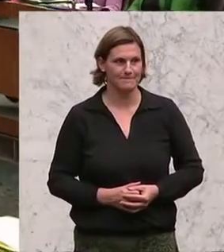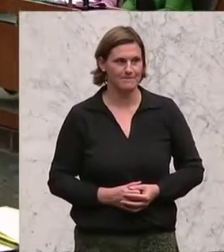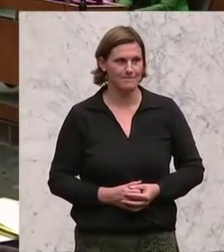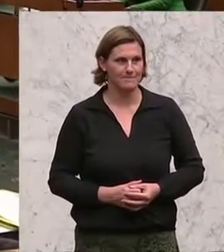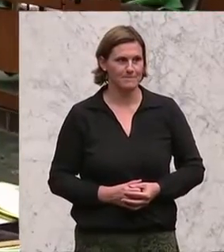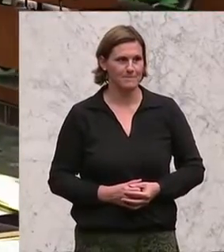Verantwortlichen.